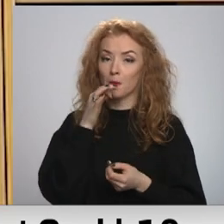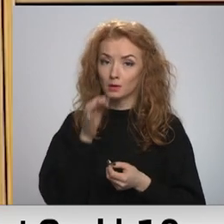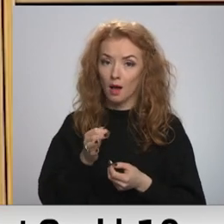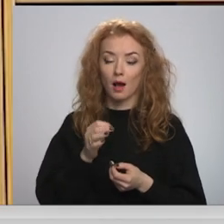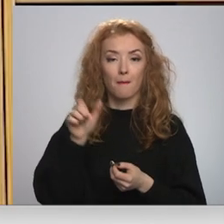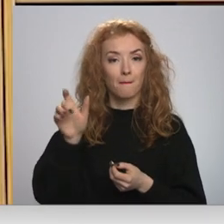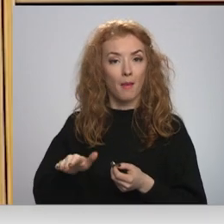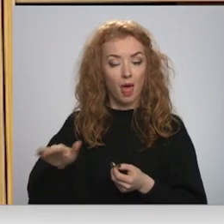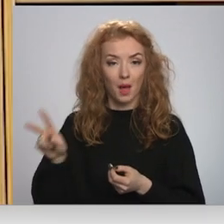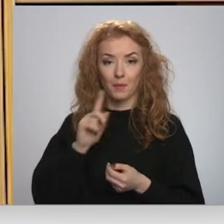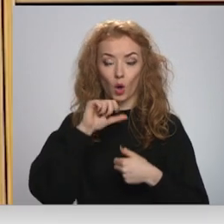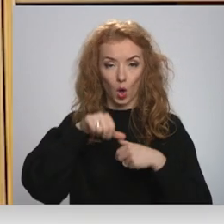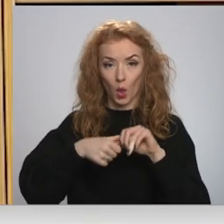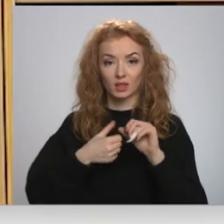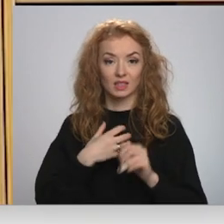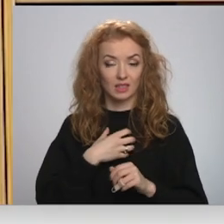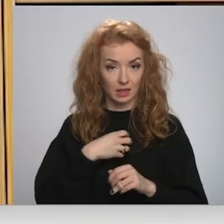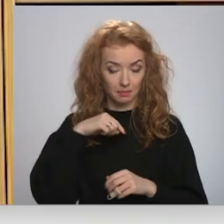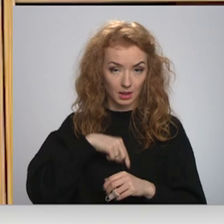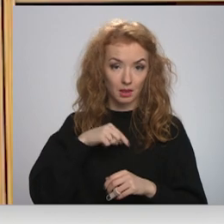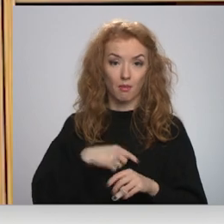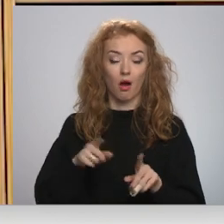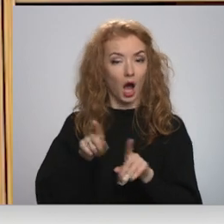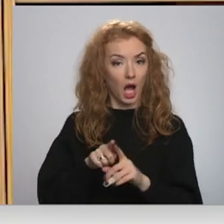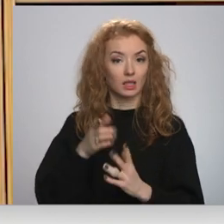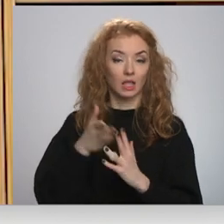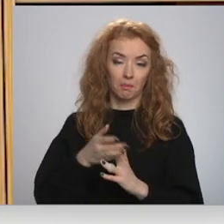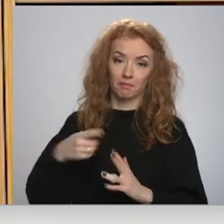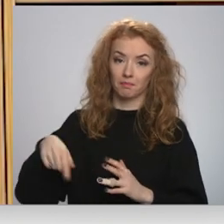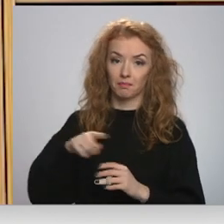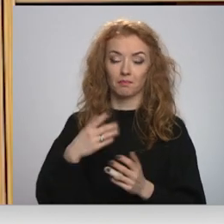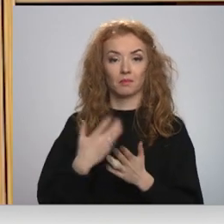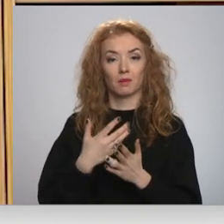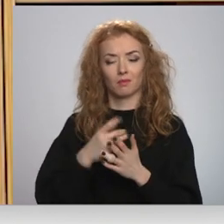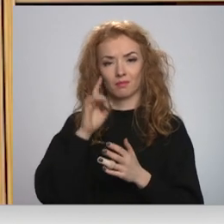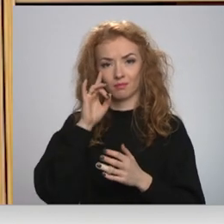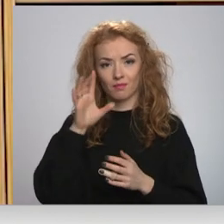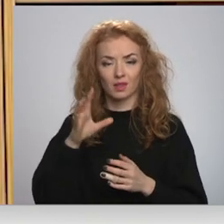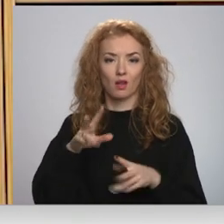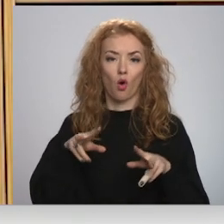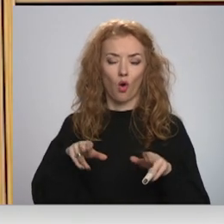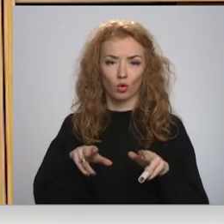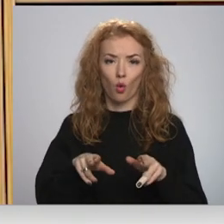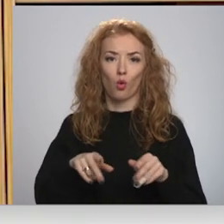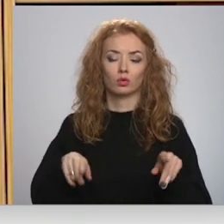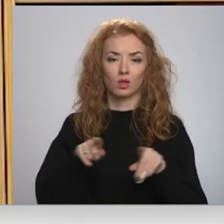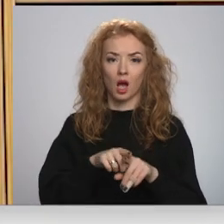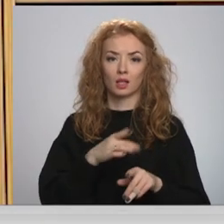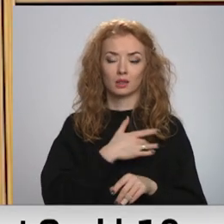slimiem pacientiem. Starp tiem varbūt ir tāda zināma slimības, gan onkoloģiskās, gan